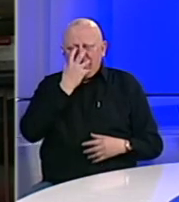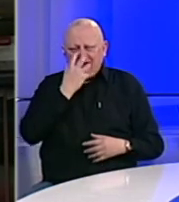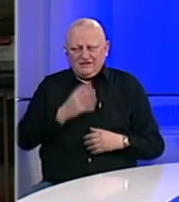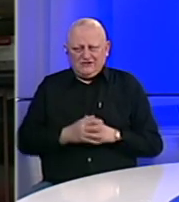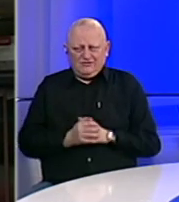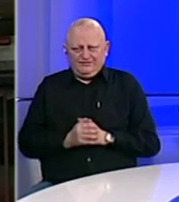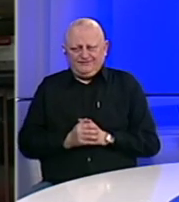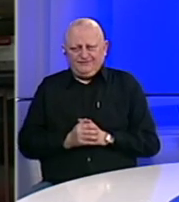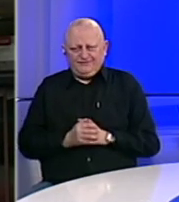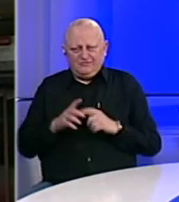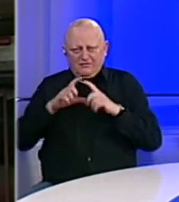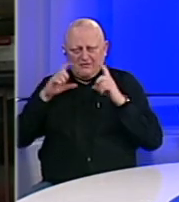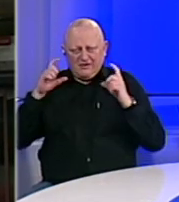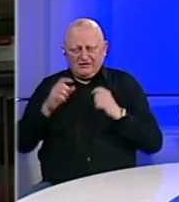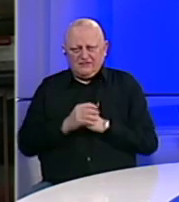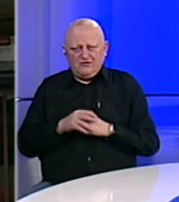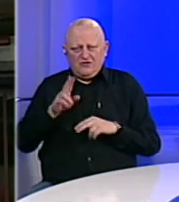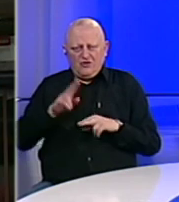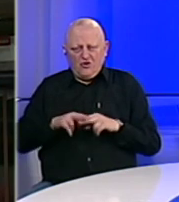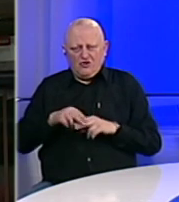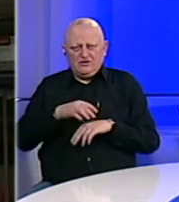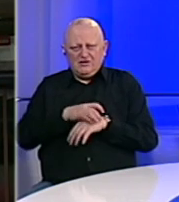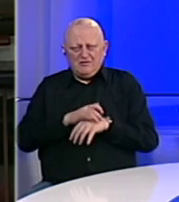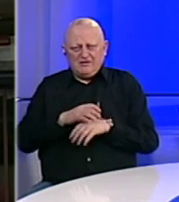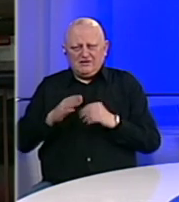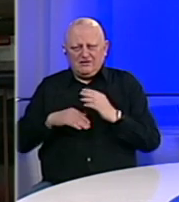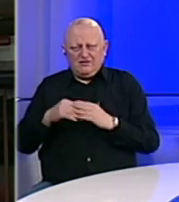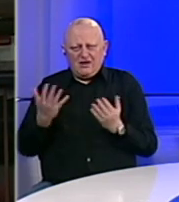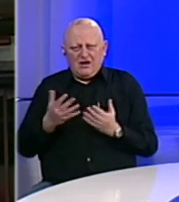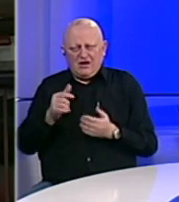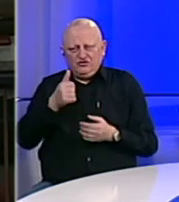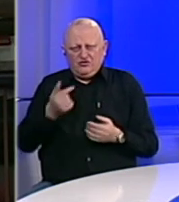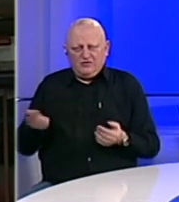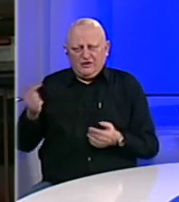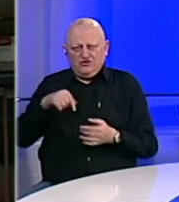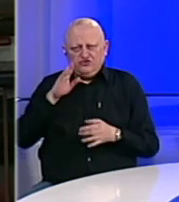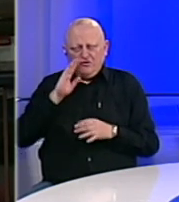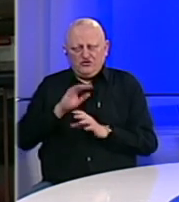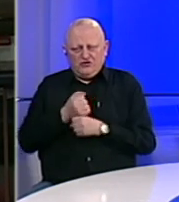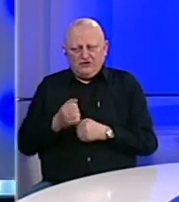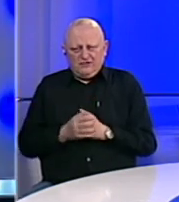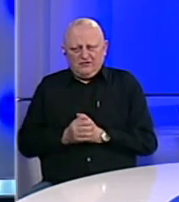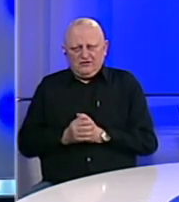i ostalog medicinskog materijala kako da on što prije dođe u BiH.